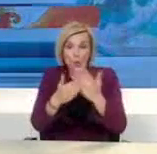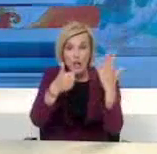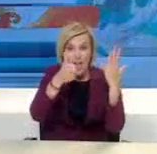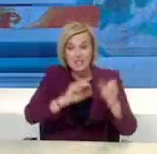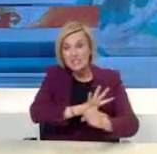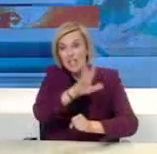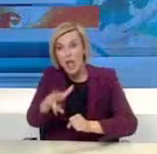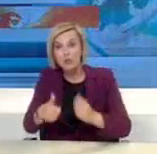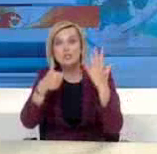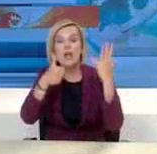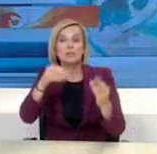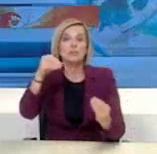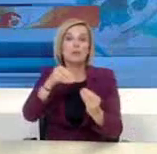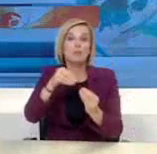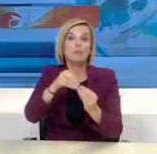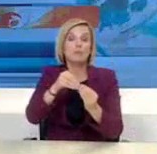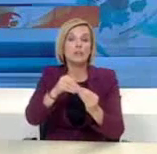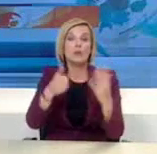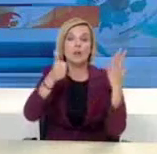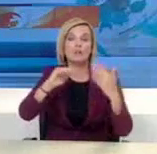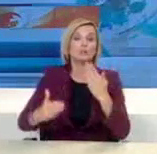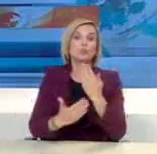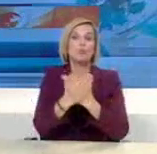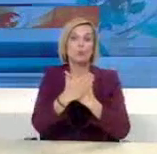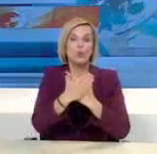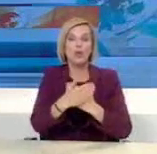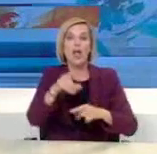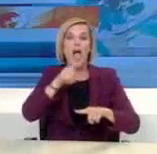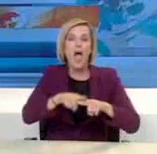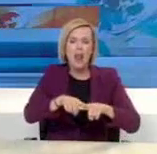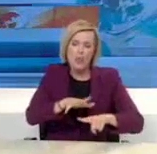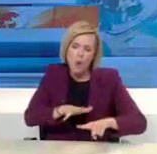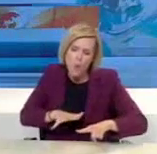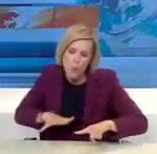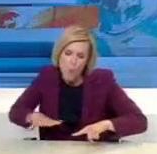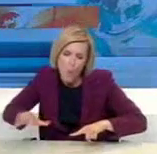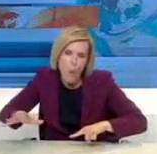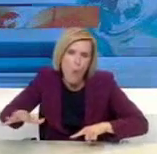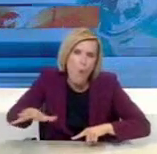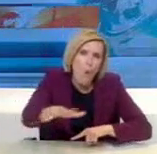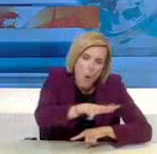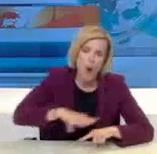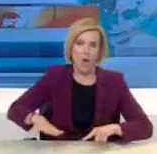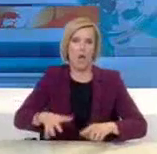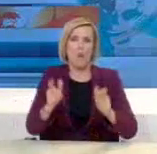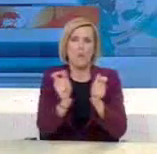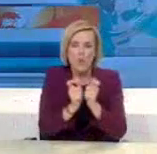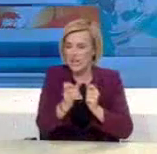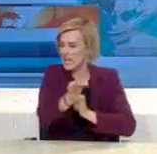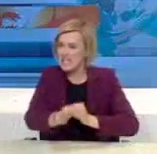Απριλίου και ώρα 6 το πρωί και αφορά όλη την ελληνική επικράτεια χωρίς καμιά χωροταξική εξαίρεση.